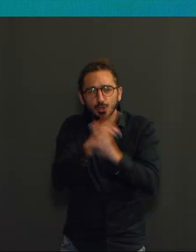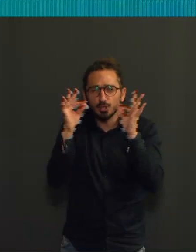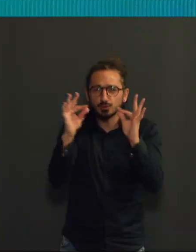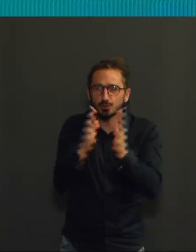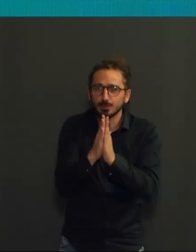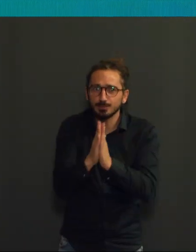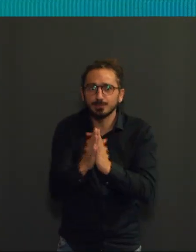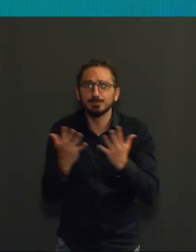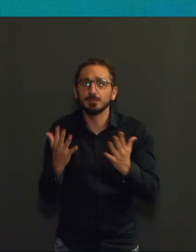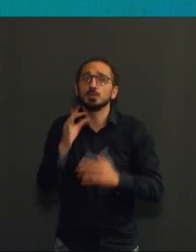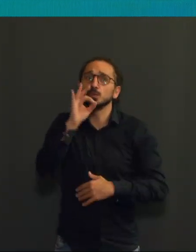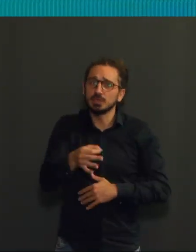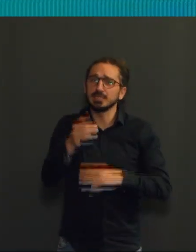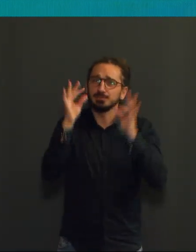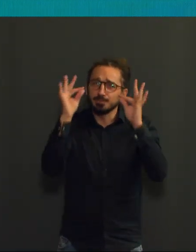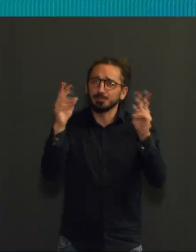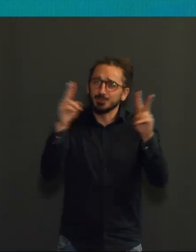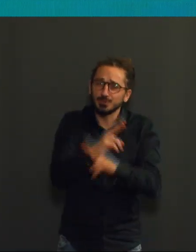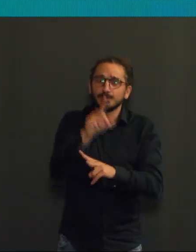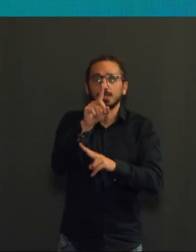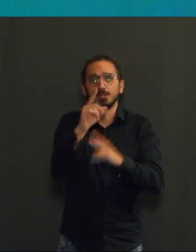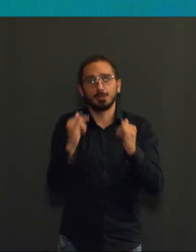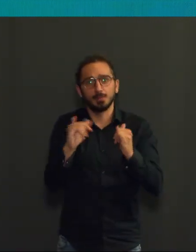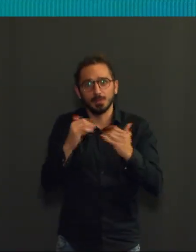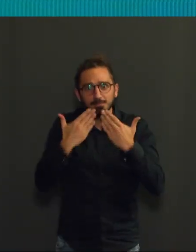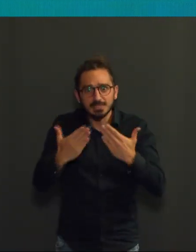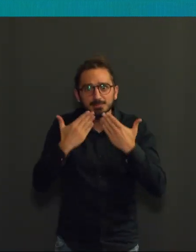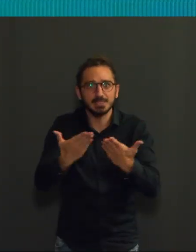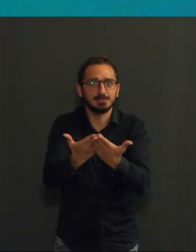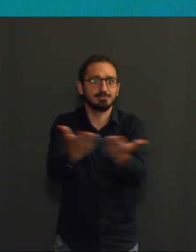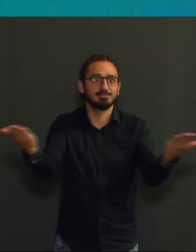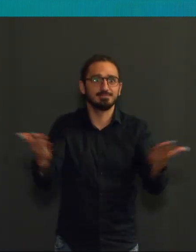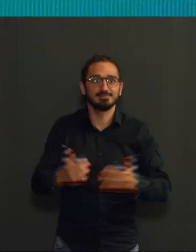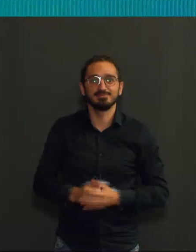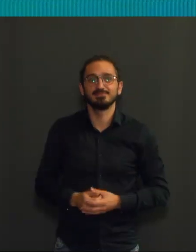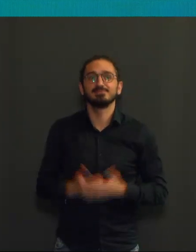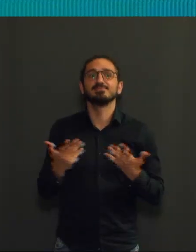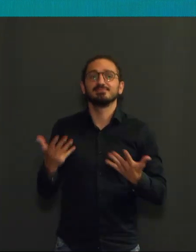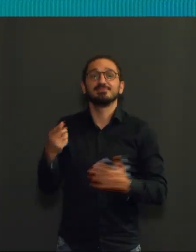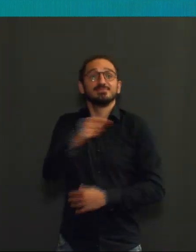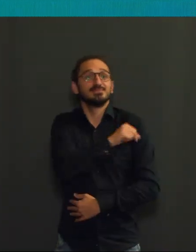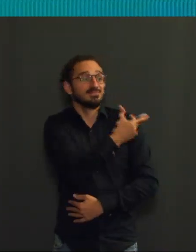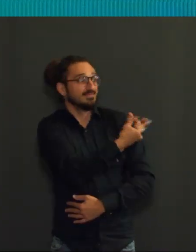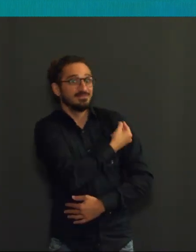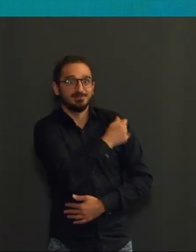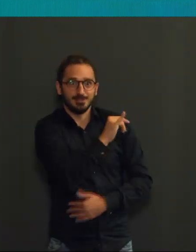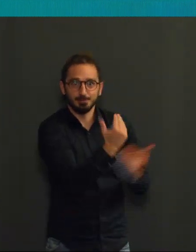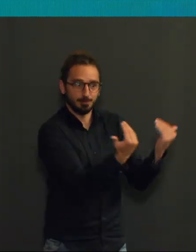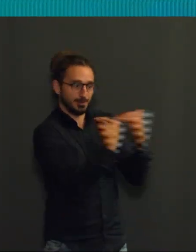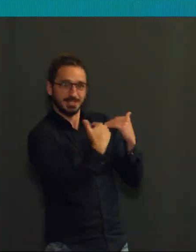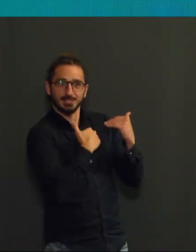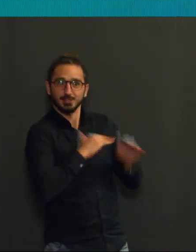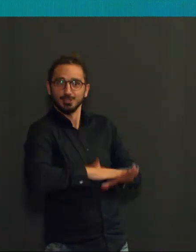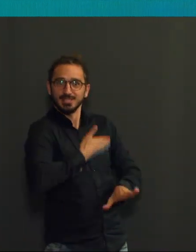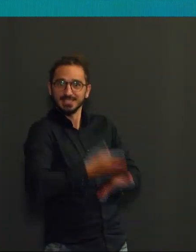car par ce geste, vous protégez votre santé, celle de votre famille et de vos amis